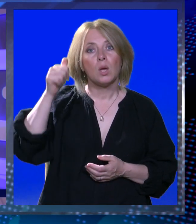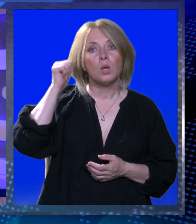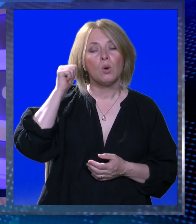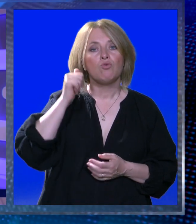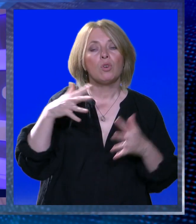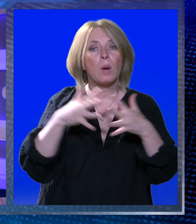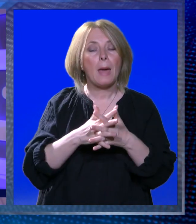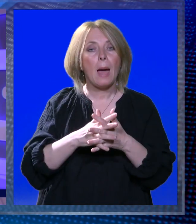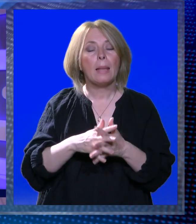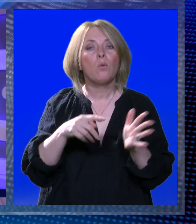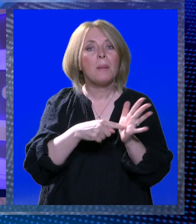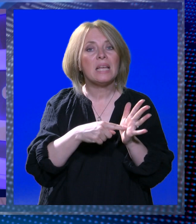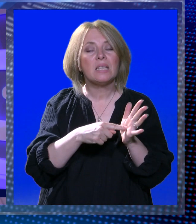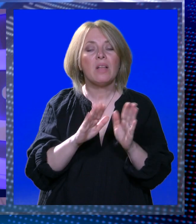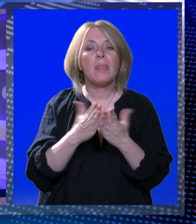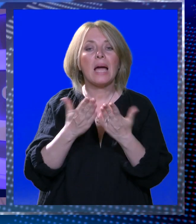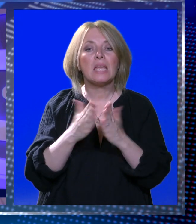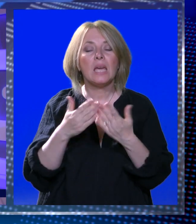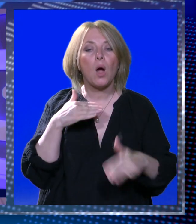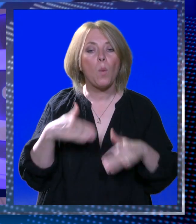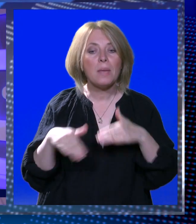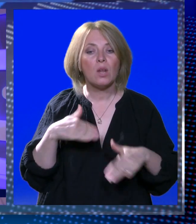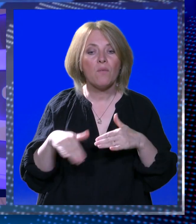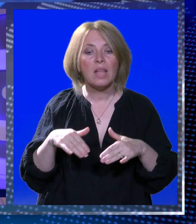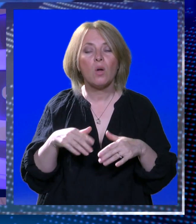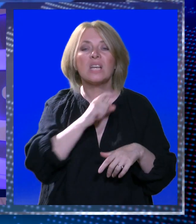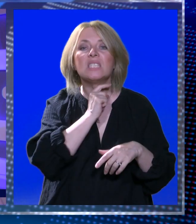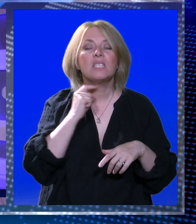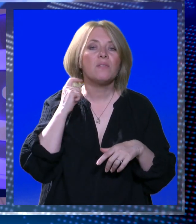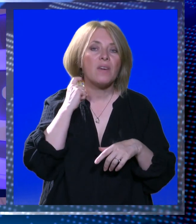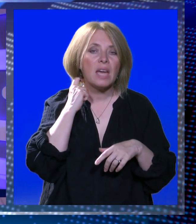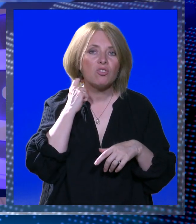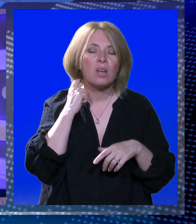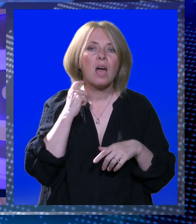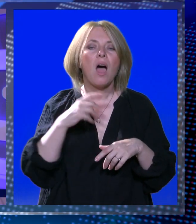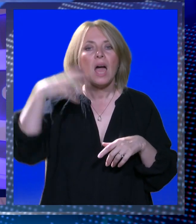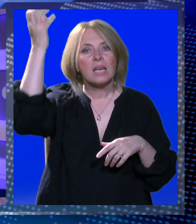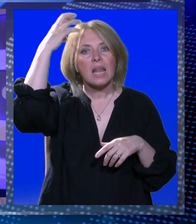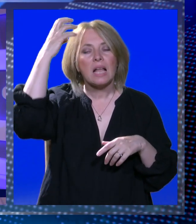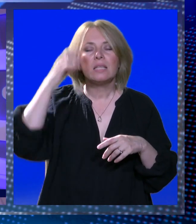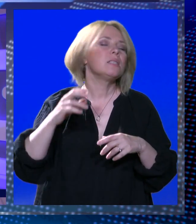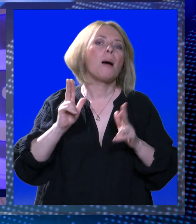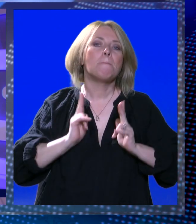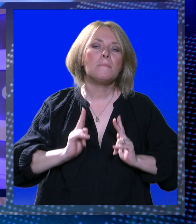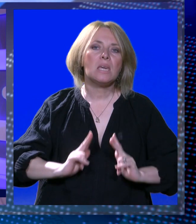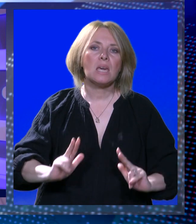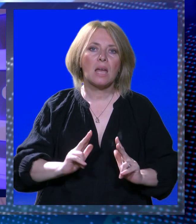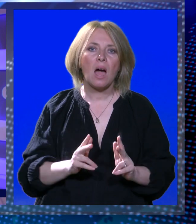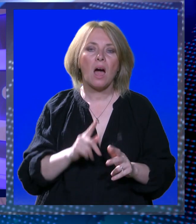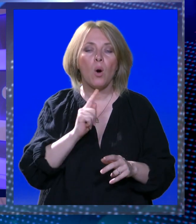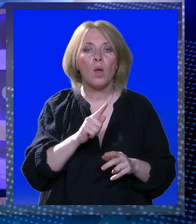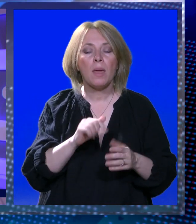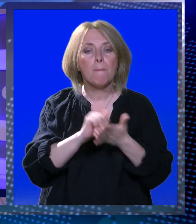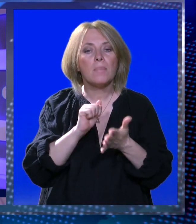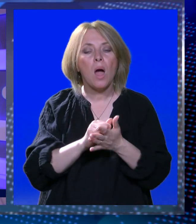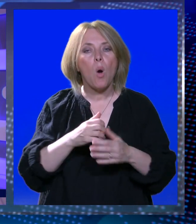Sinoć je u gradu predstavljena knjiga umiroljenog svećenika Dubrovačke biskupije Donjoza Njavra, Kraljica Mira Hrasno. Knjiga je objavljena u